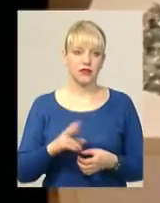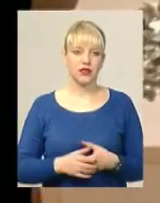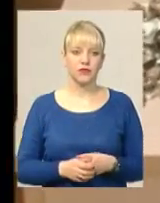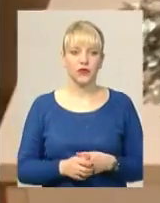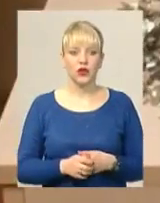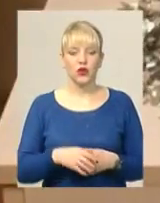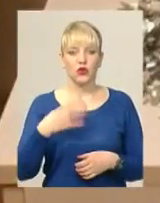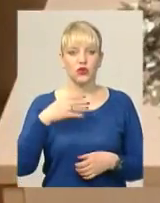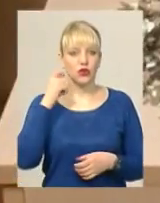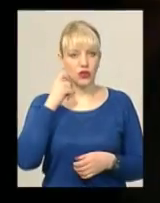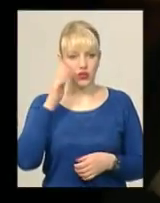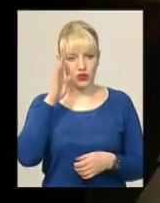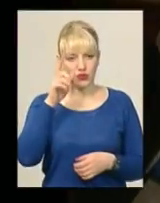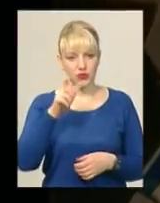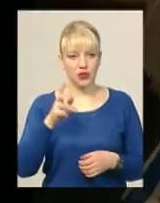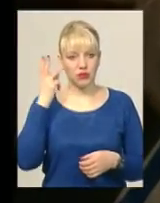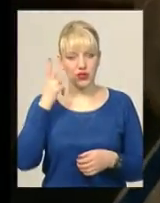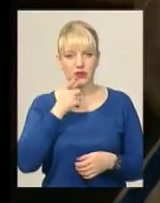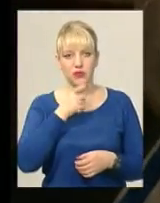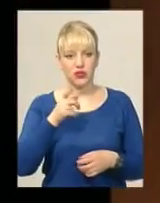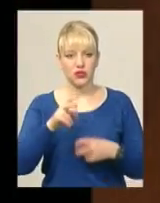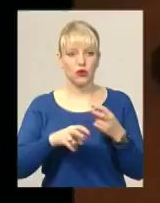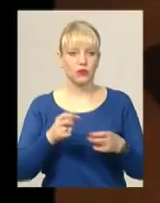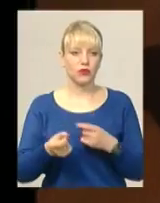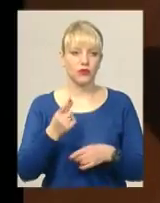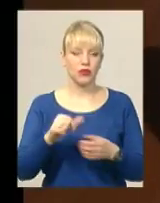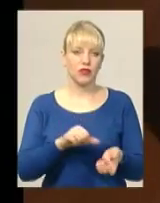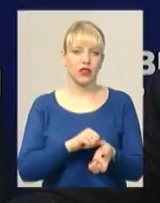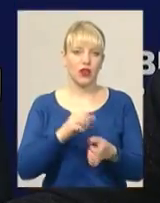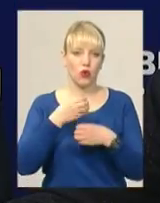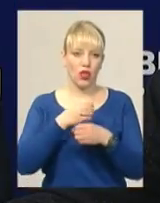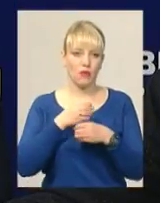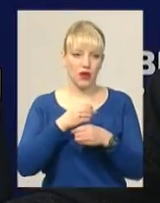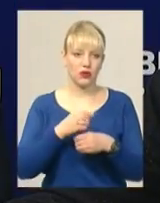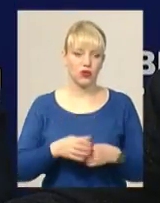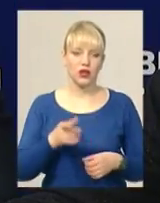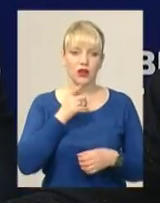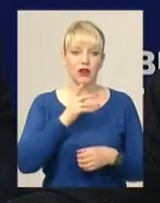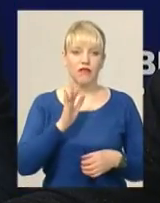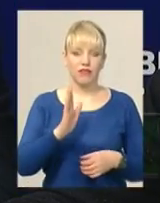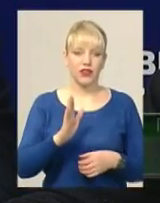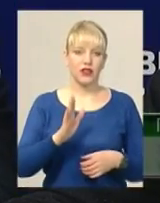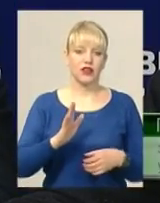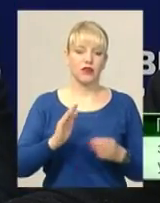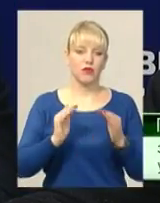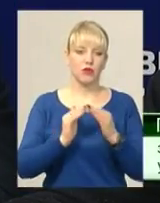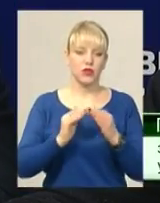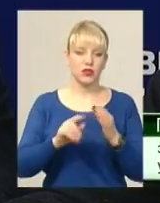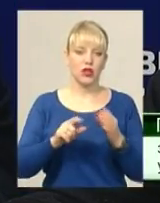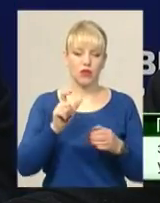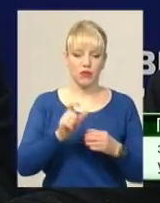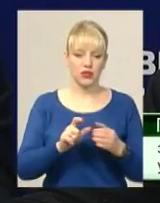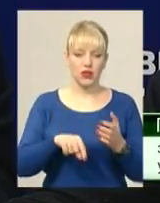47-річного мешканця Хмельницького під час обшуку виявили цілу нарколабораторію. В помешканні, мешканця міста